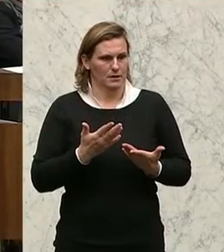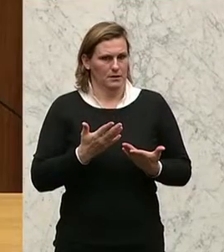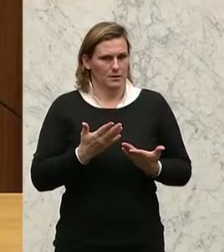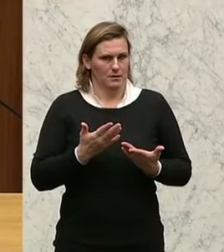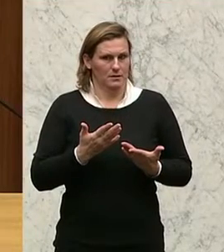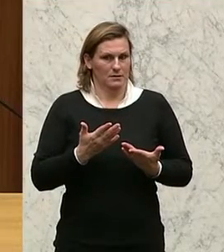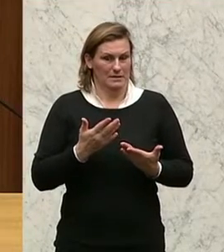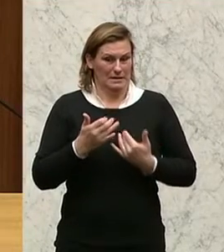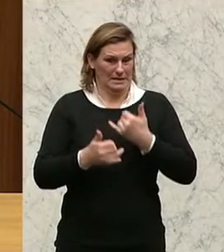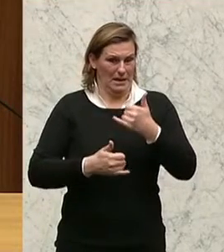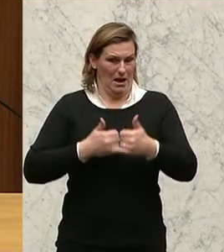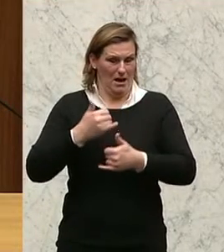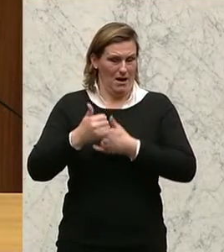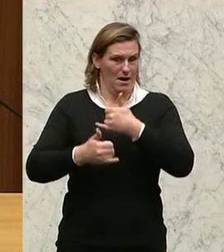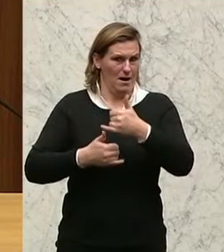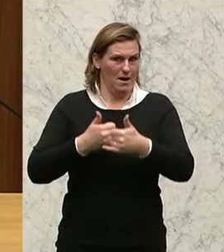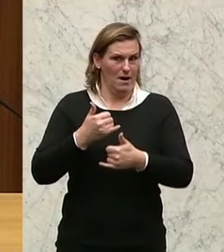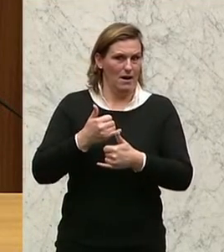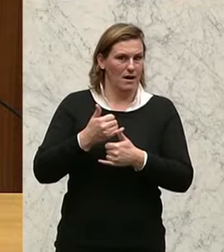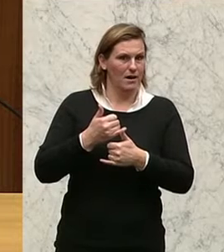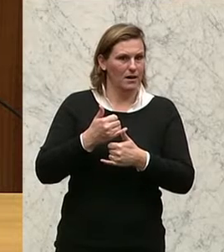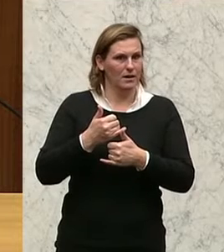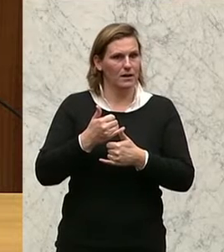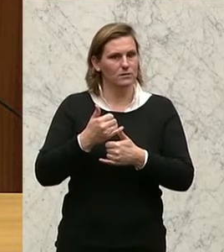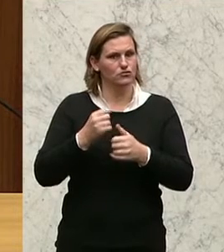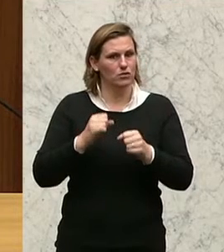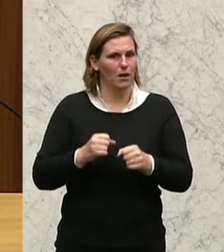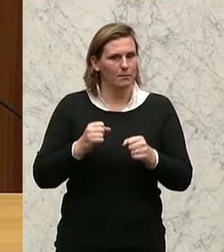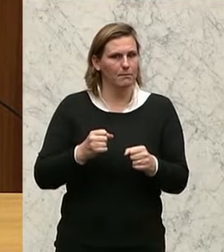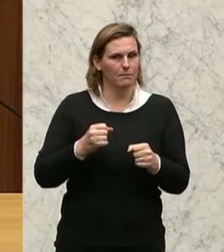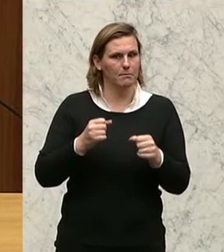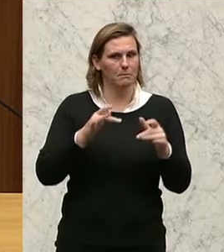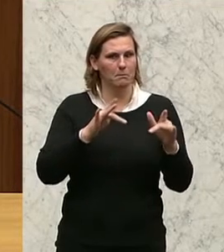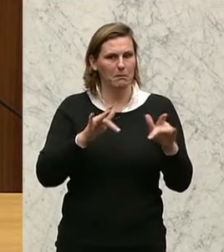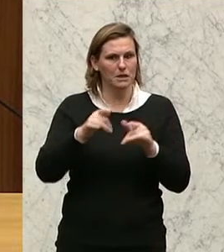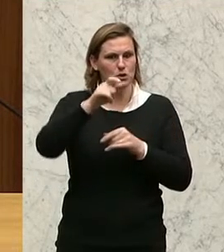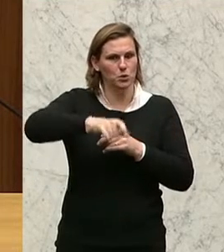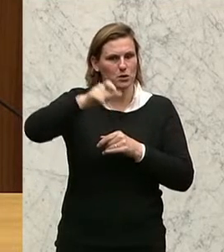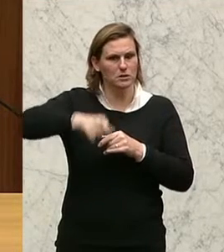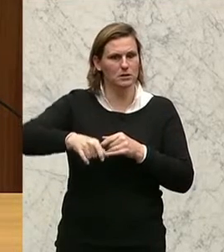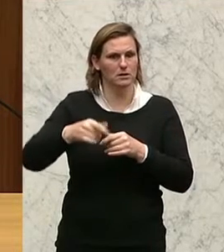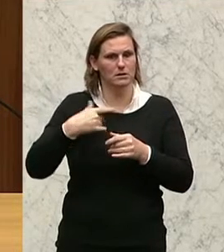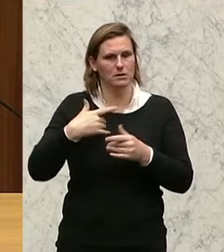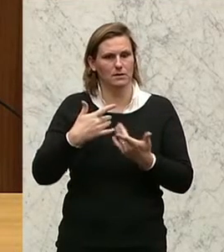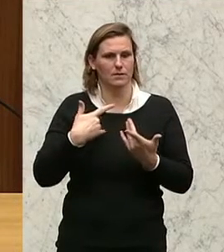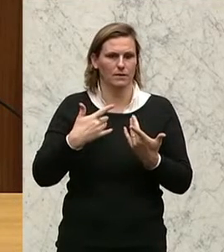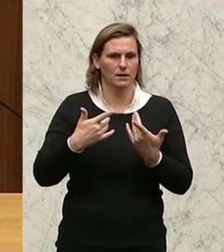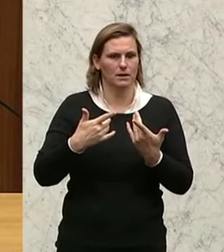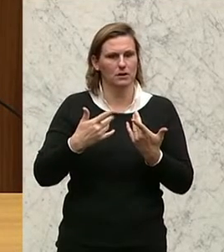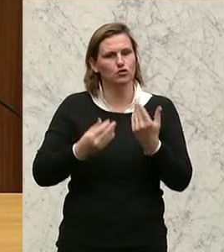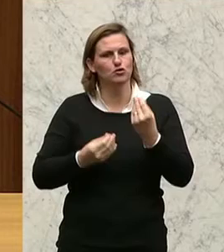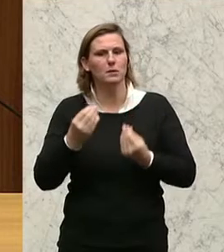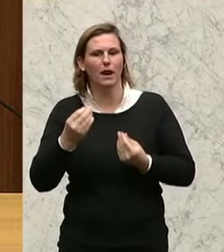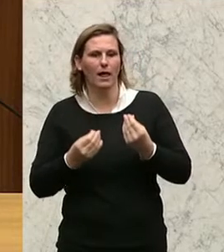jedes Jahr werden die Pensionisten zum Spielball der Politik. Jedes Jahr, je nachdem, ob es gerade einmal Wahlen gibt oder nicht